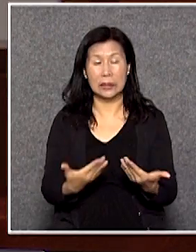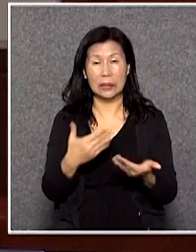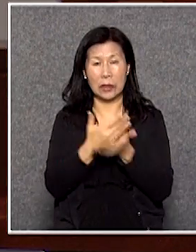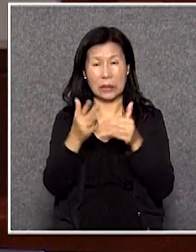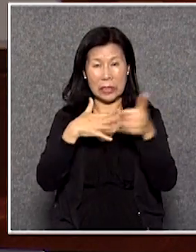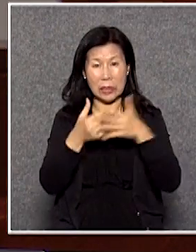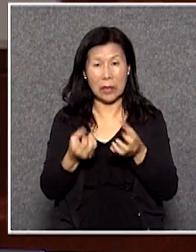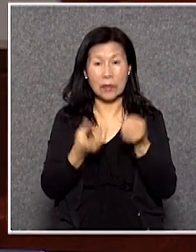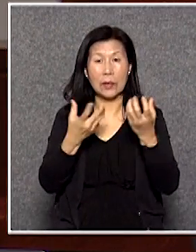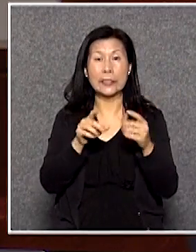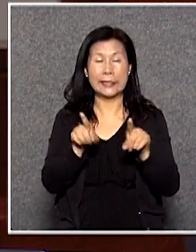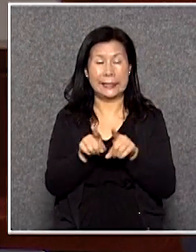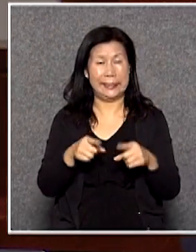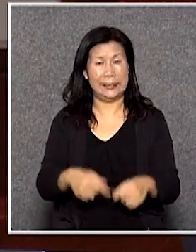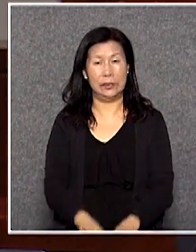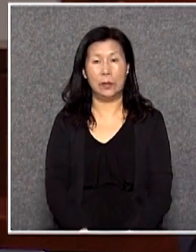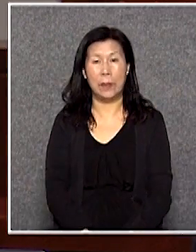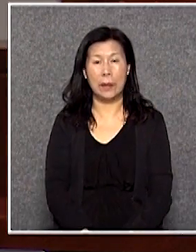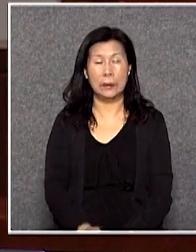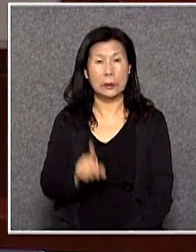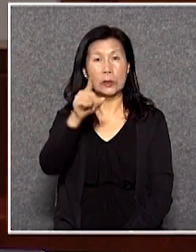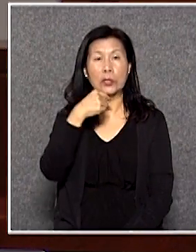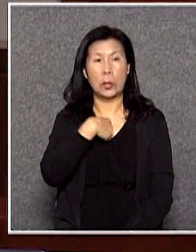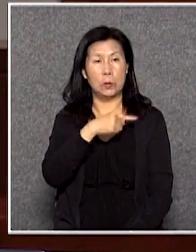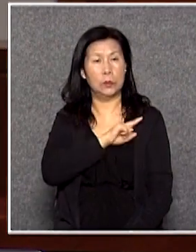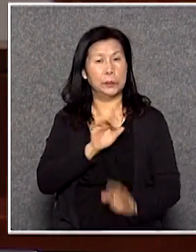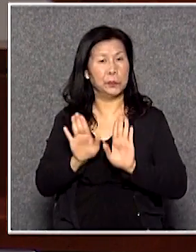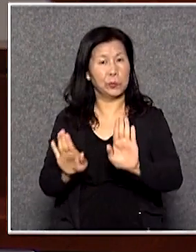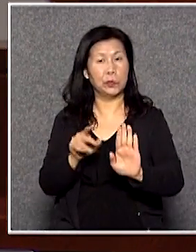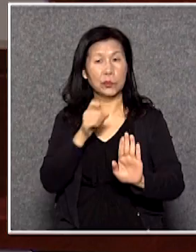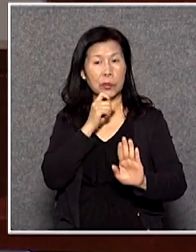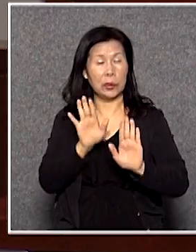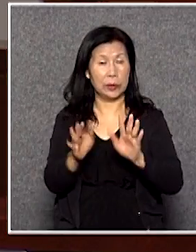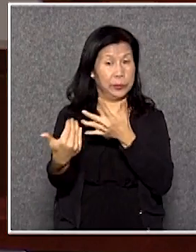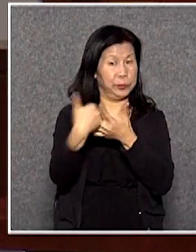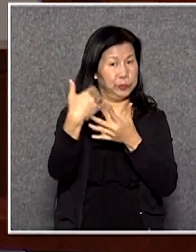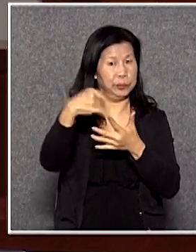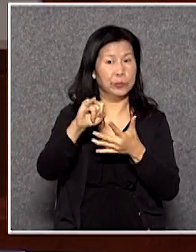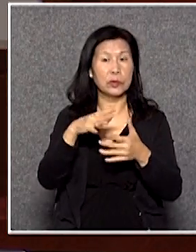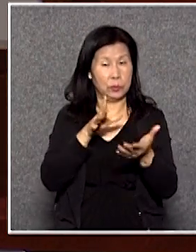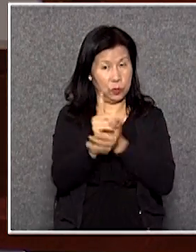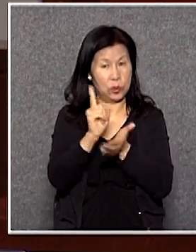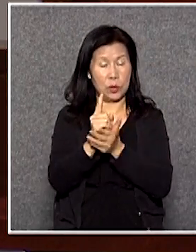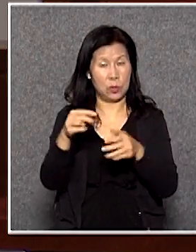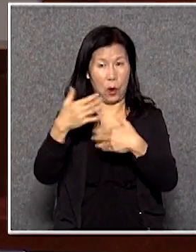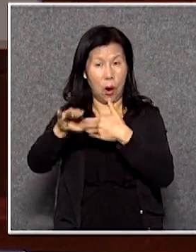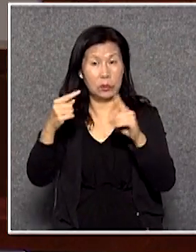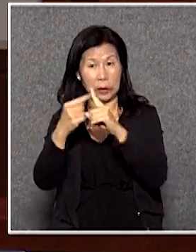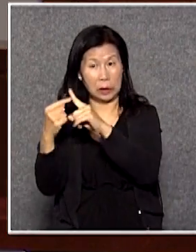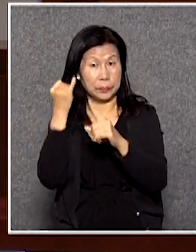金漆招牌上方保劍頂住避免干預專業自主